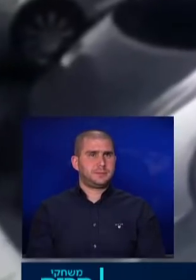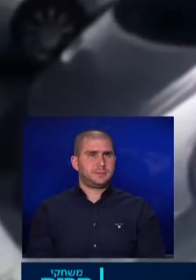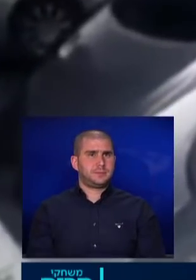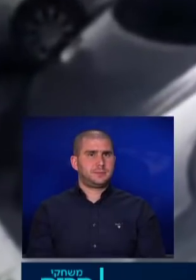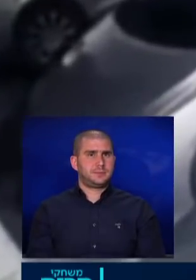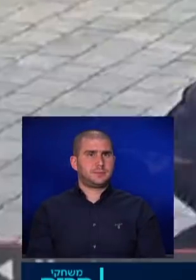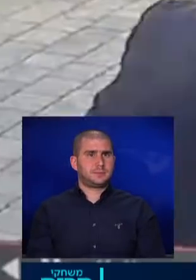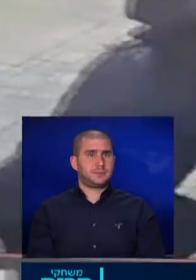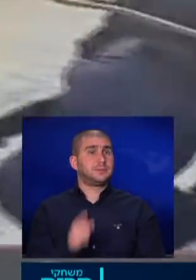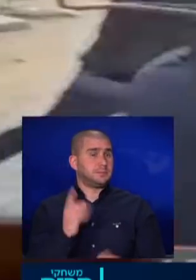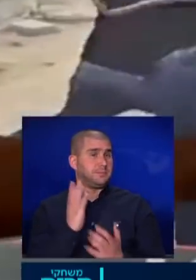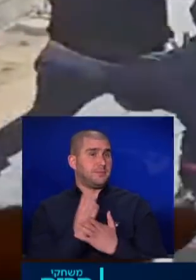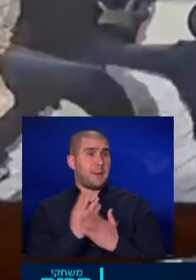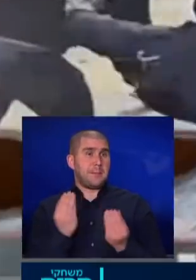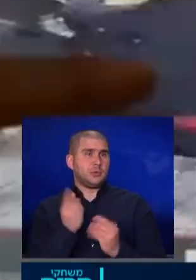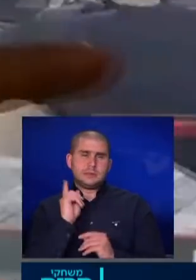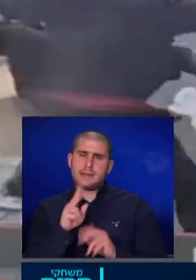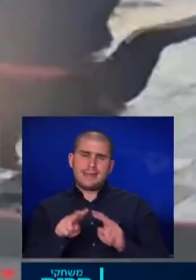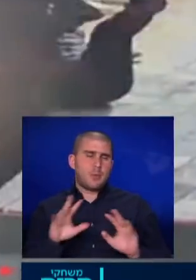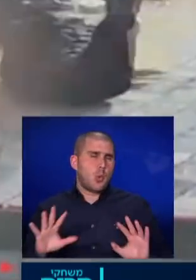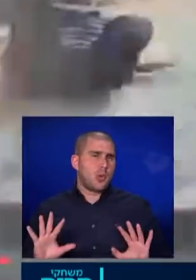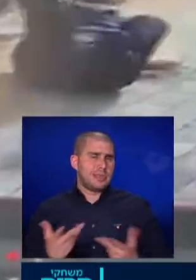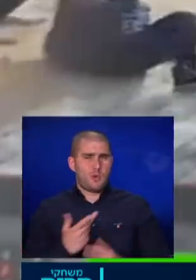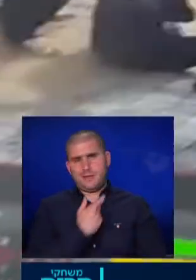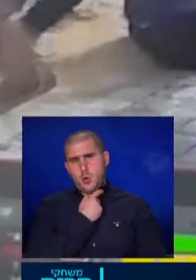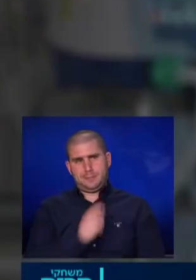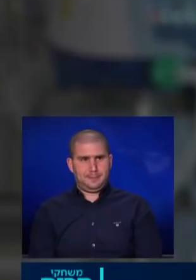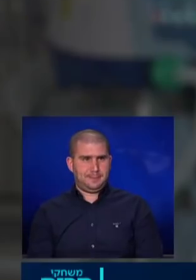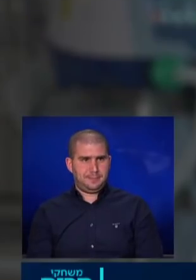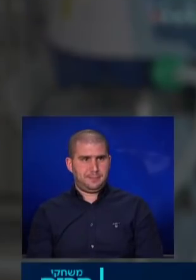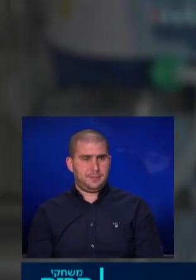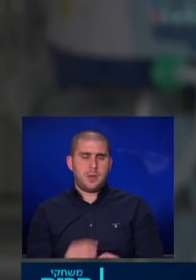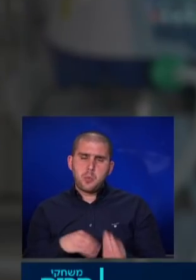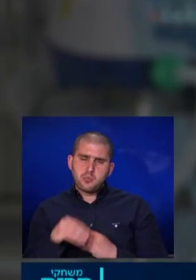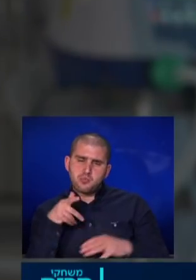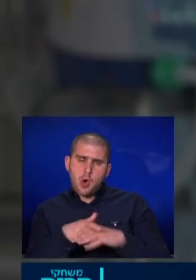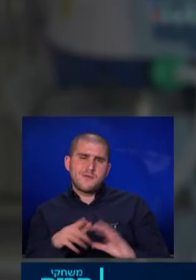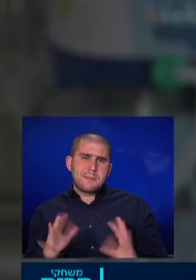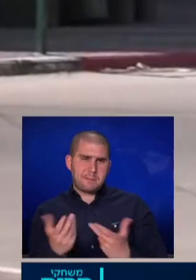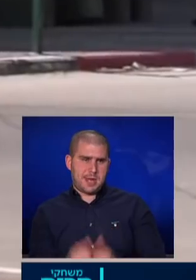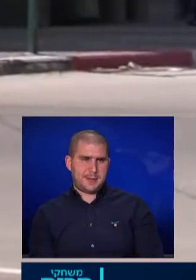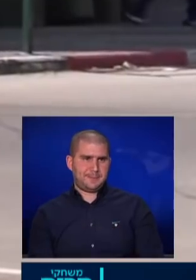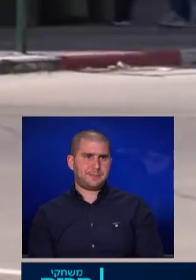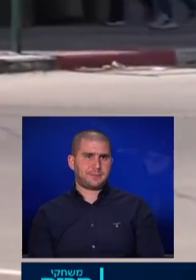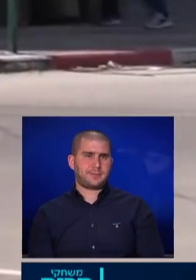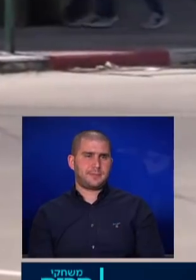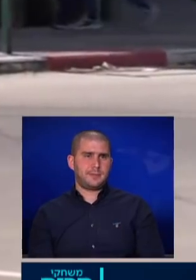זה כבר דבר שהוא צריך קיבול חירום כאילו מעורבות מהירה מאוד